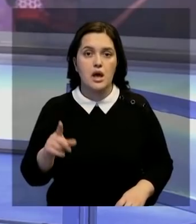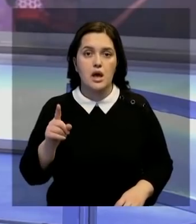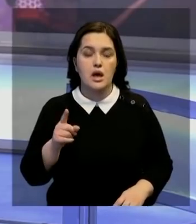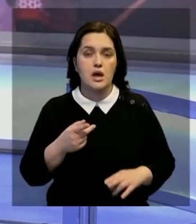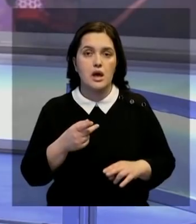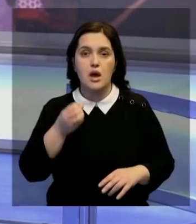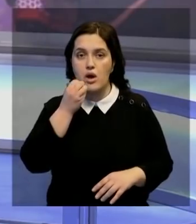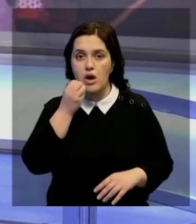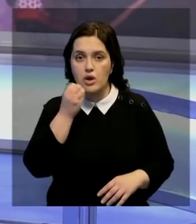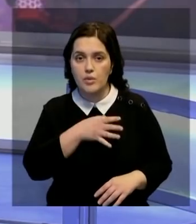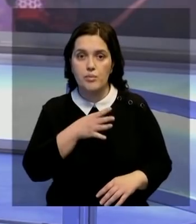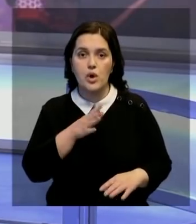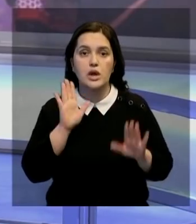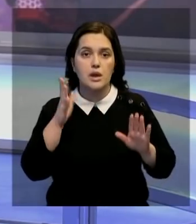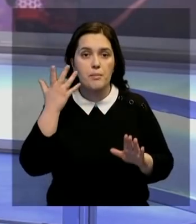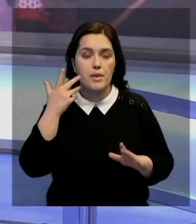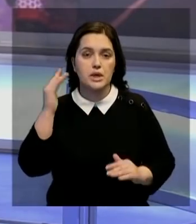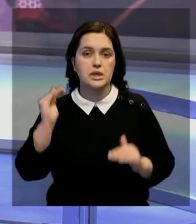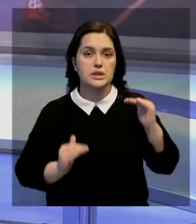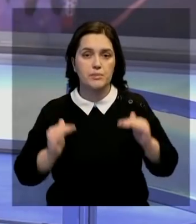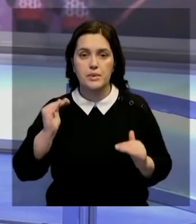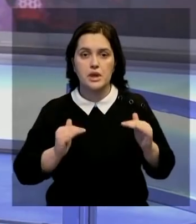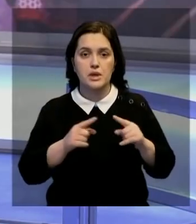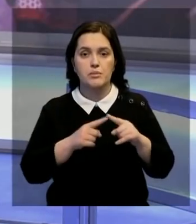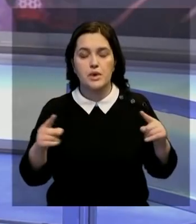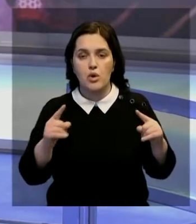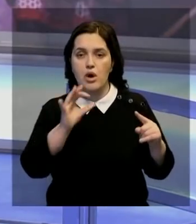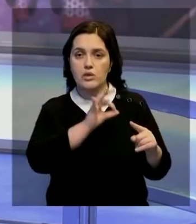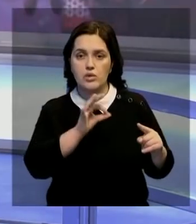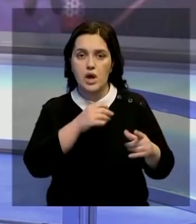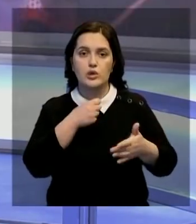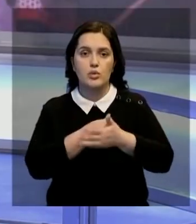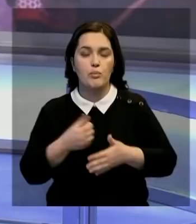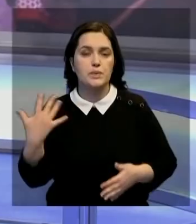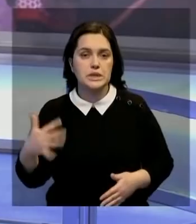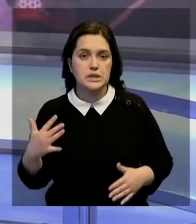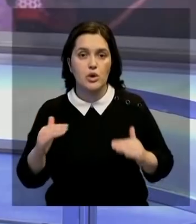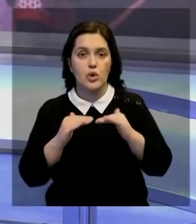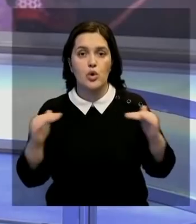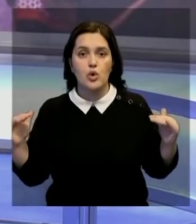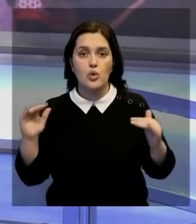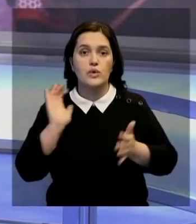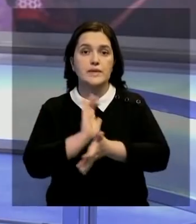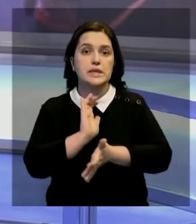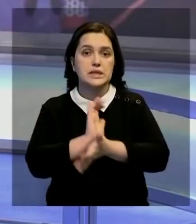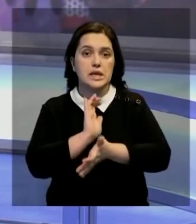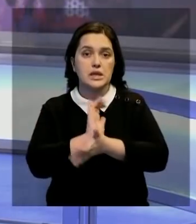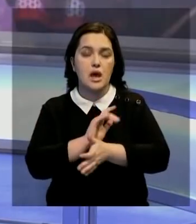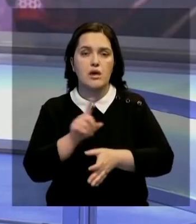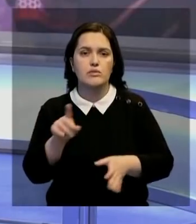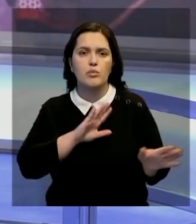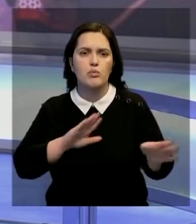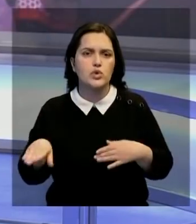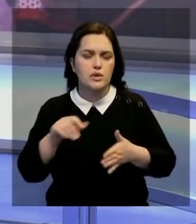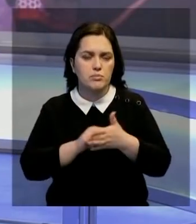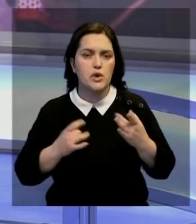При этом хорошим он считается тогда, когда показатель колеблется в промежутке от нуля до 50. Уровень загрязнения стал